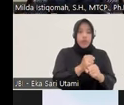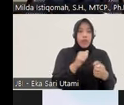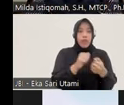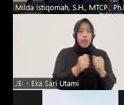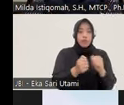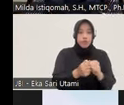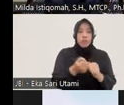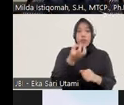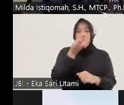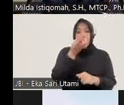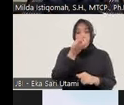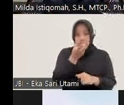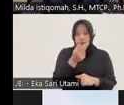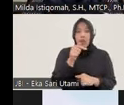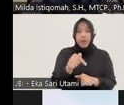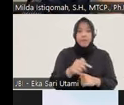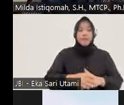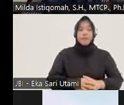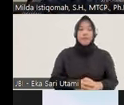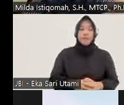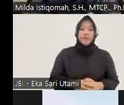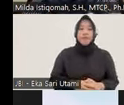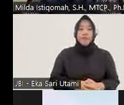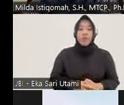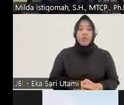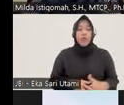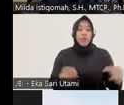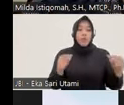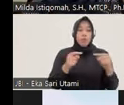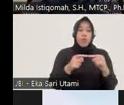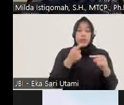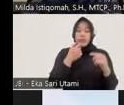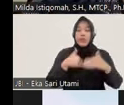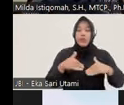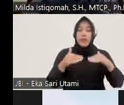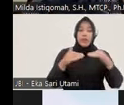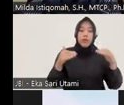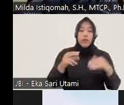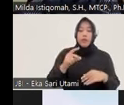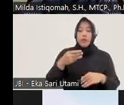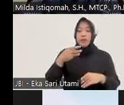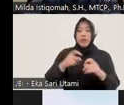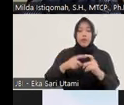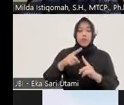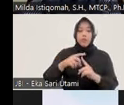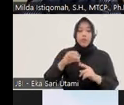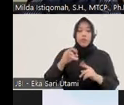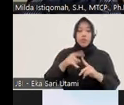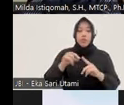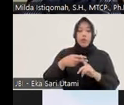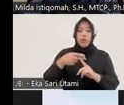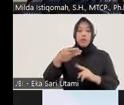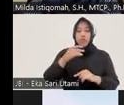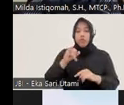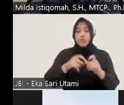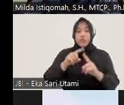sendiri teman-teman sekalian yang kemudian akan dikaitkan dengan keadilan restoratifnya kita bisa melihat ini dari aspek filosofis